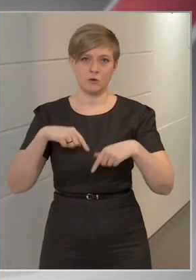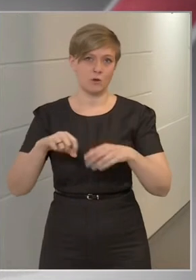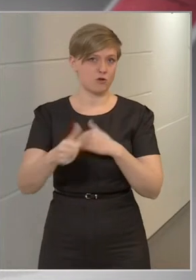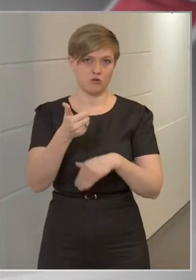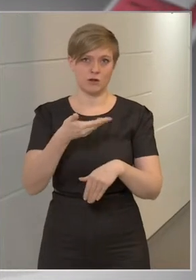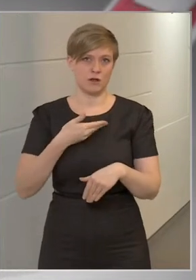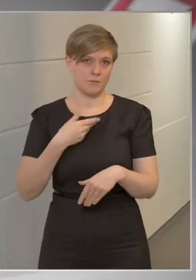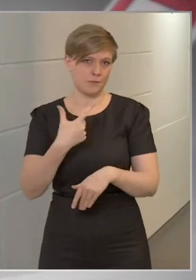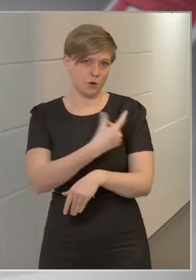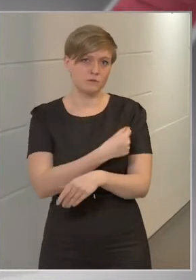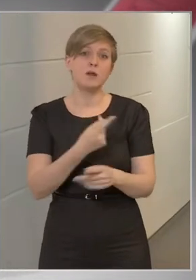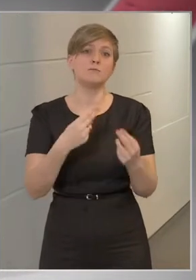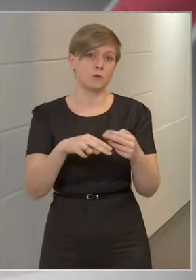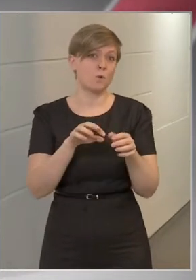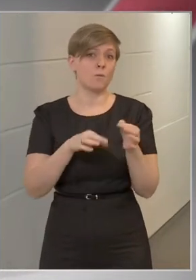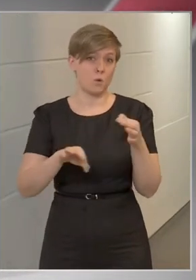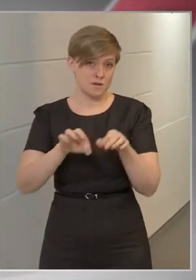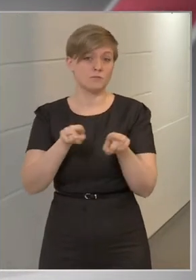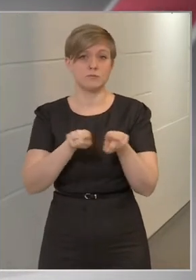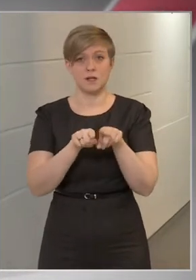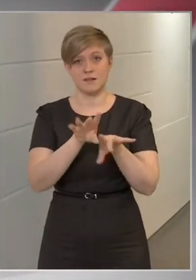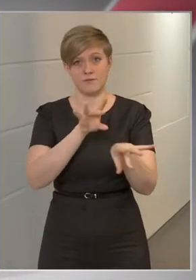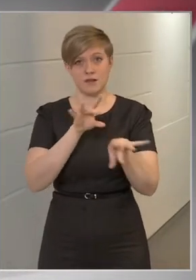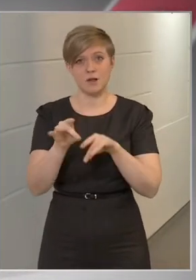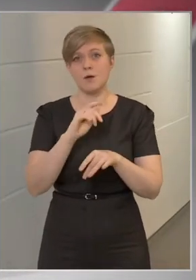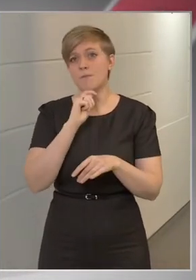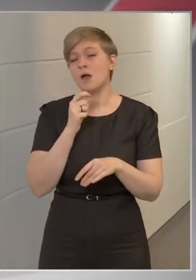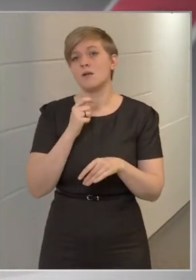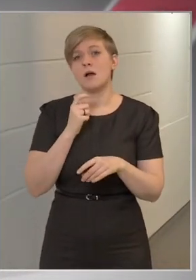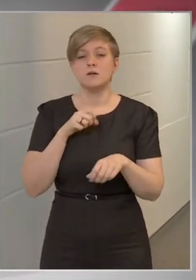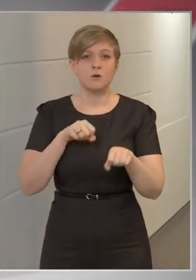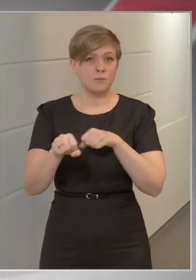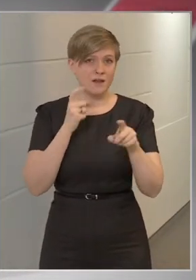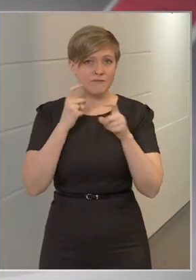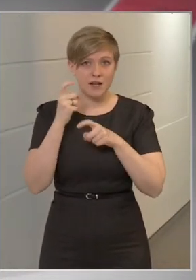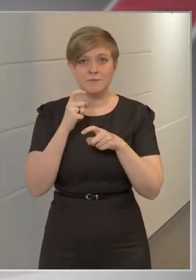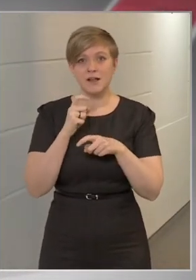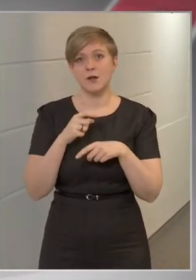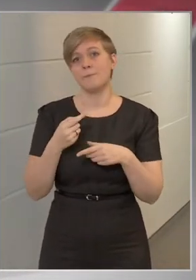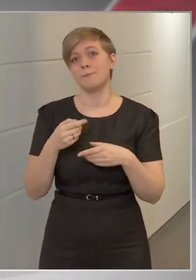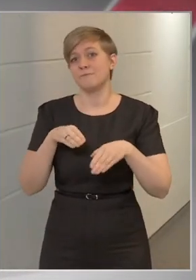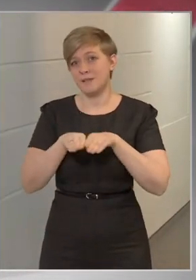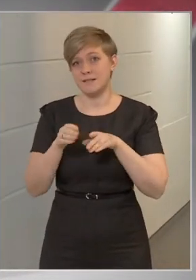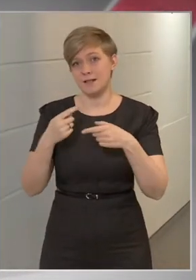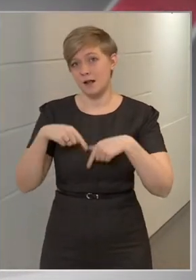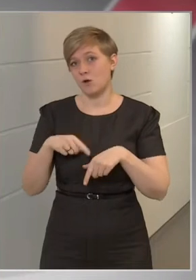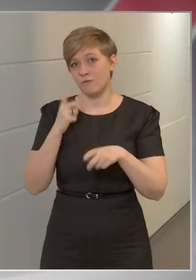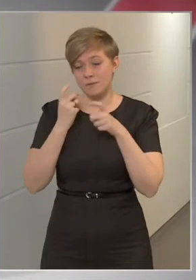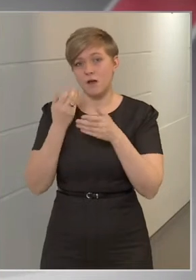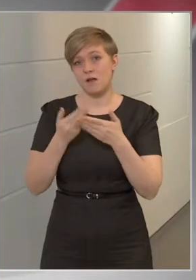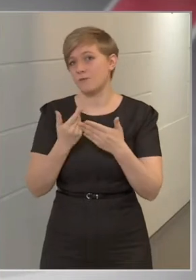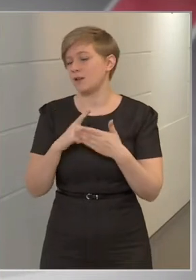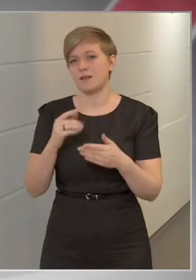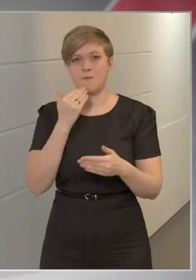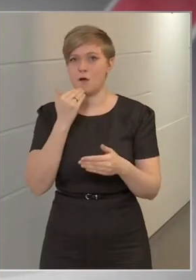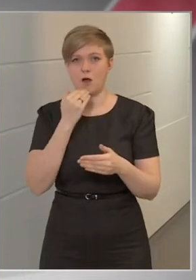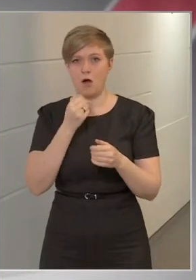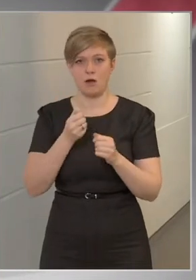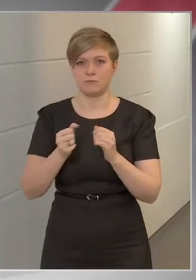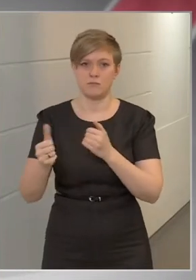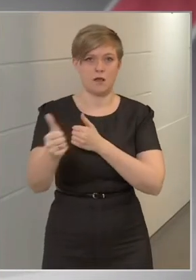oltást, több ország is ezt választotta. A magyar kormány vélemény és a magyar miniszternek véleménye az volt, hogy semmiféleképpen nem akar a sorban